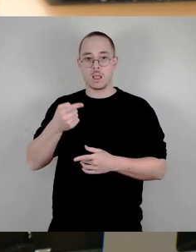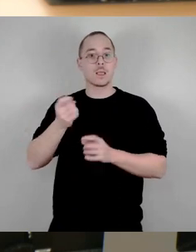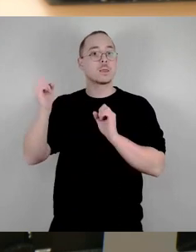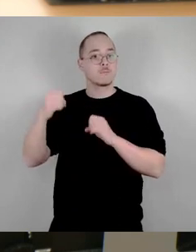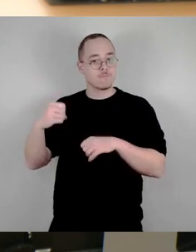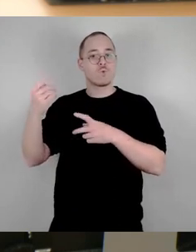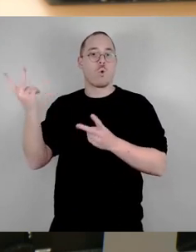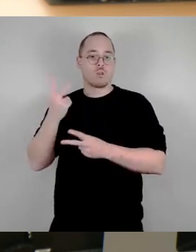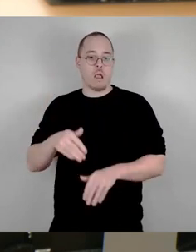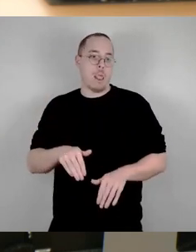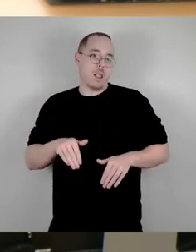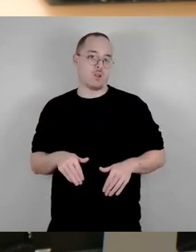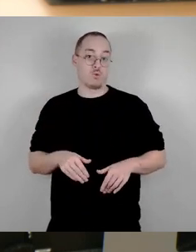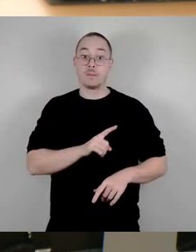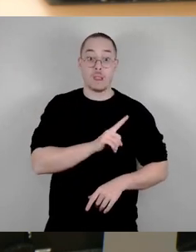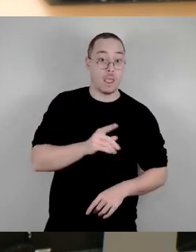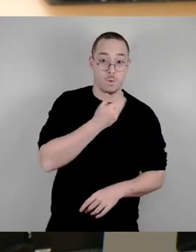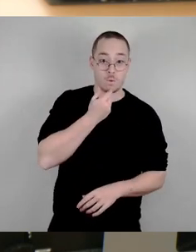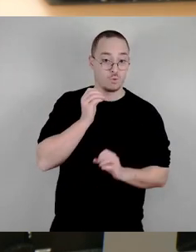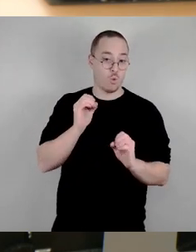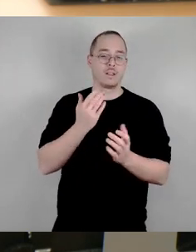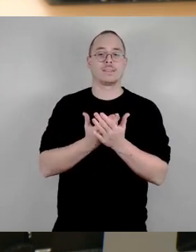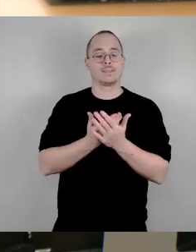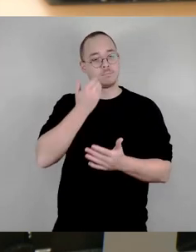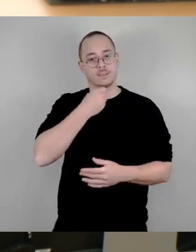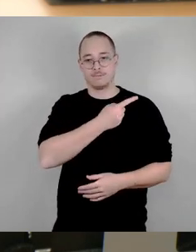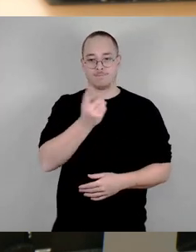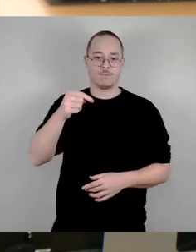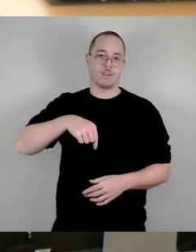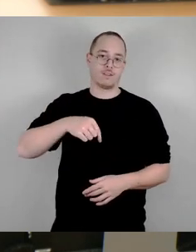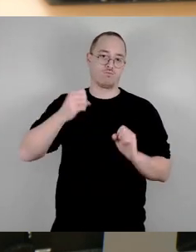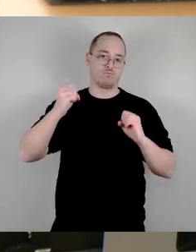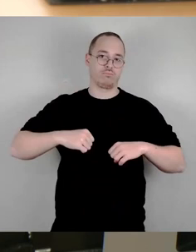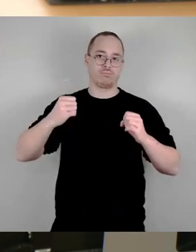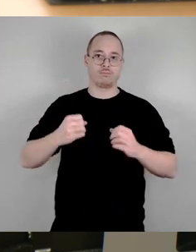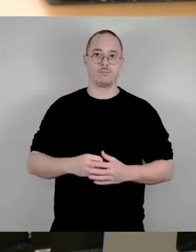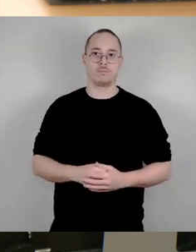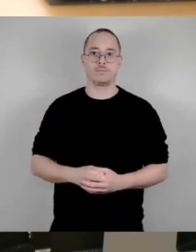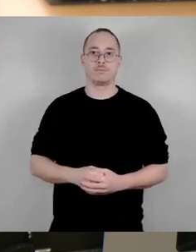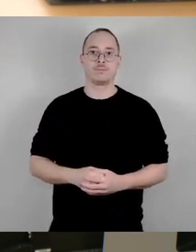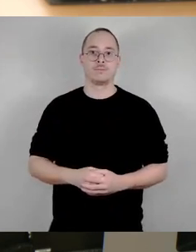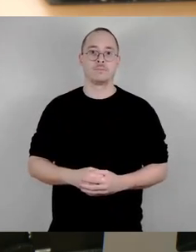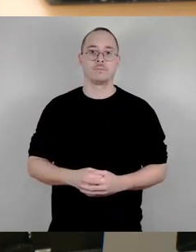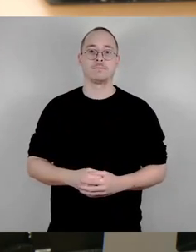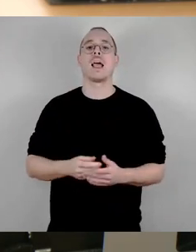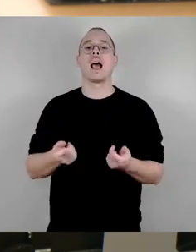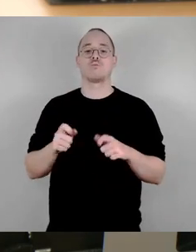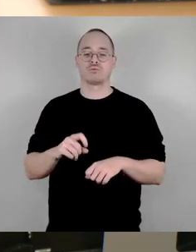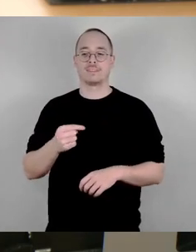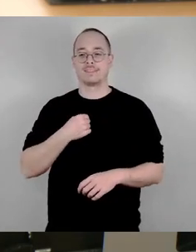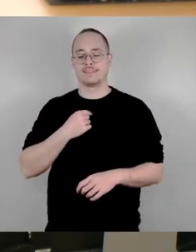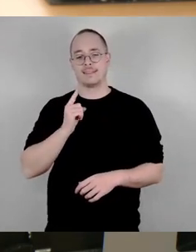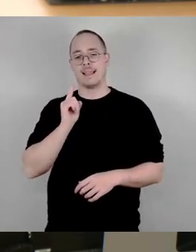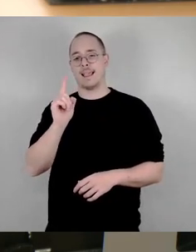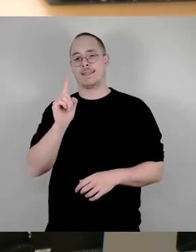auch heute für Zustimmung zu diesem Antrag. Abschließend möchte ich noch mal auf eines aufmerksam machen. Es gab ja eine sehr